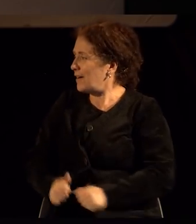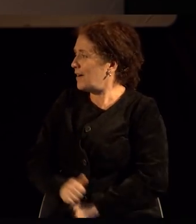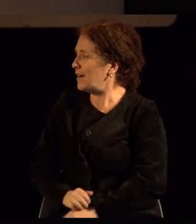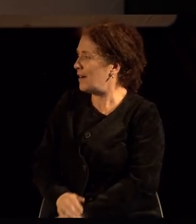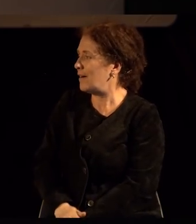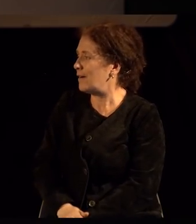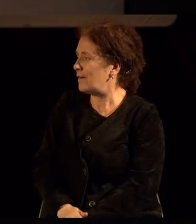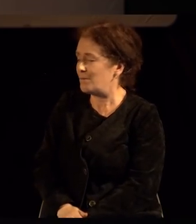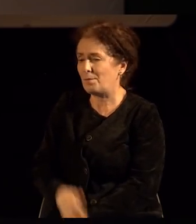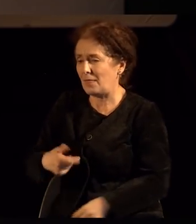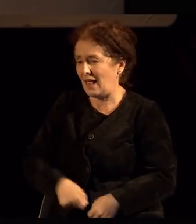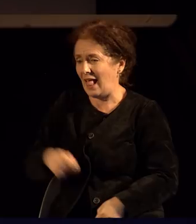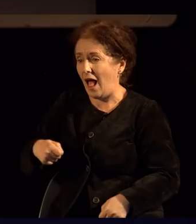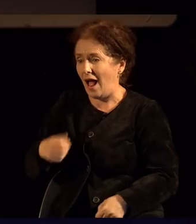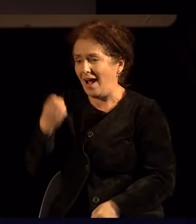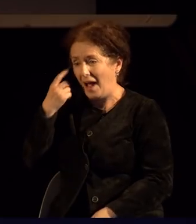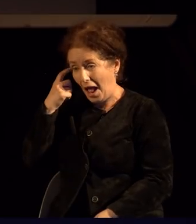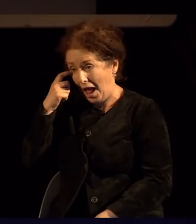очигледно пошто мисот копчало бодито